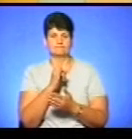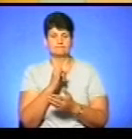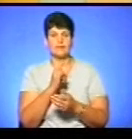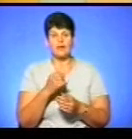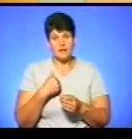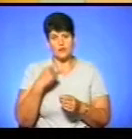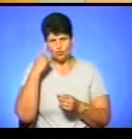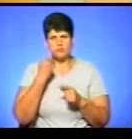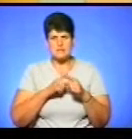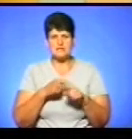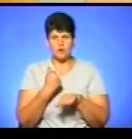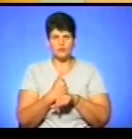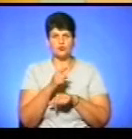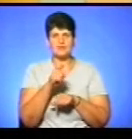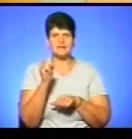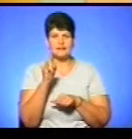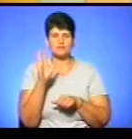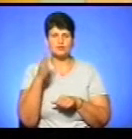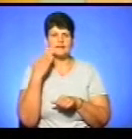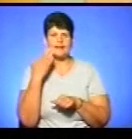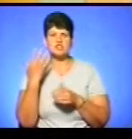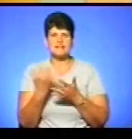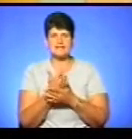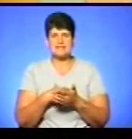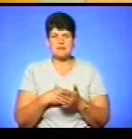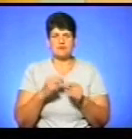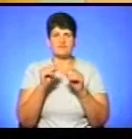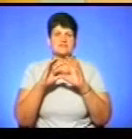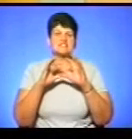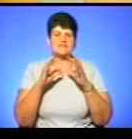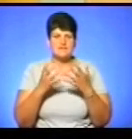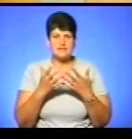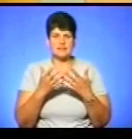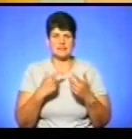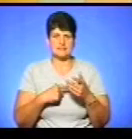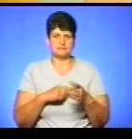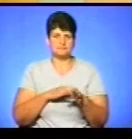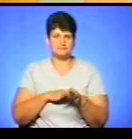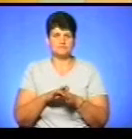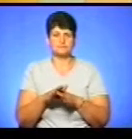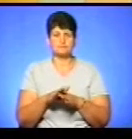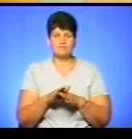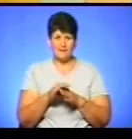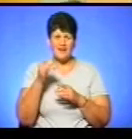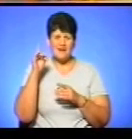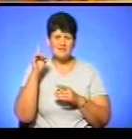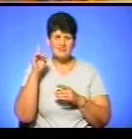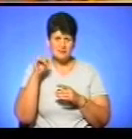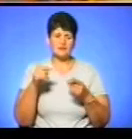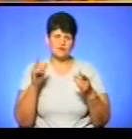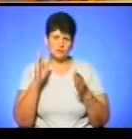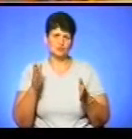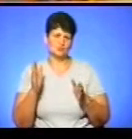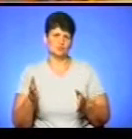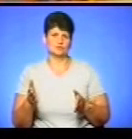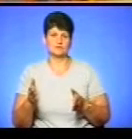Я думаю, це головне, тому що тоді дитині буде легше знайти себе в світі, легше реалізувати в житті. А знання, звичайно, що знання будуть. Якісь